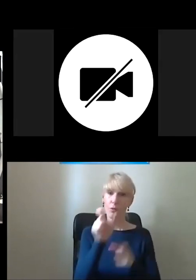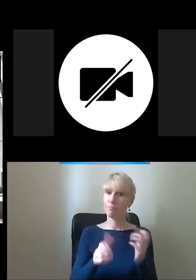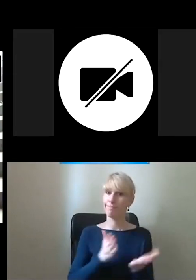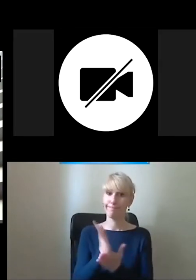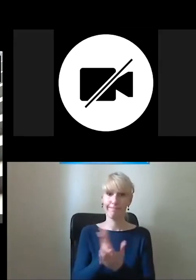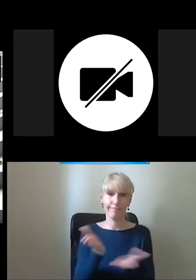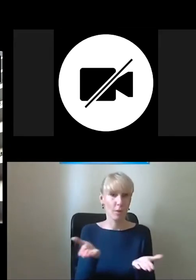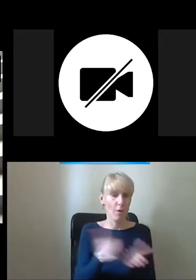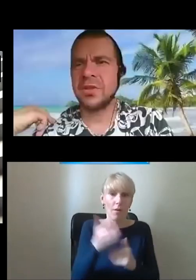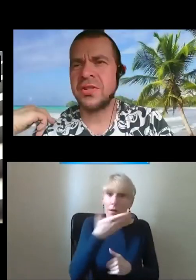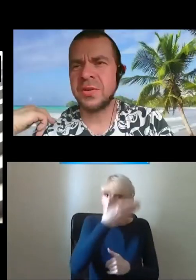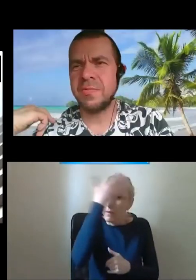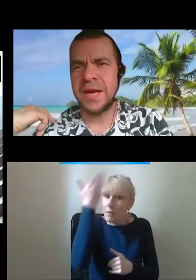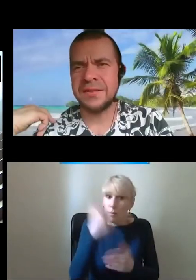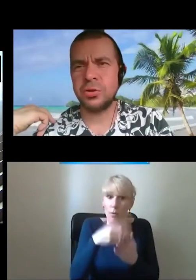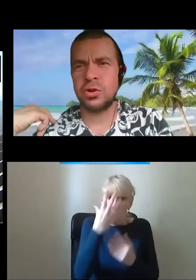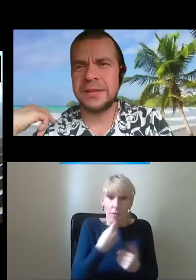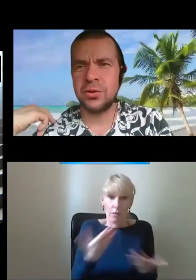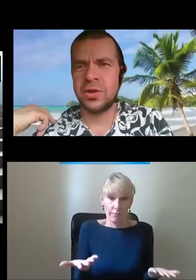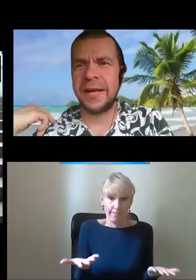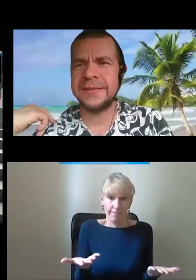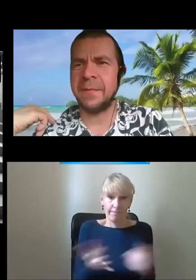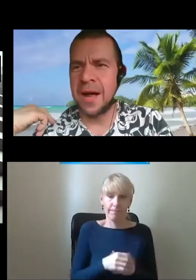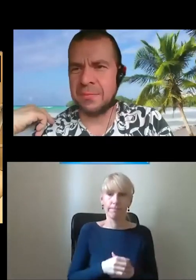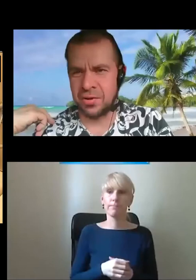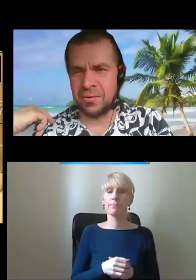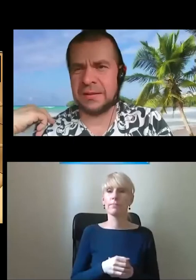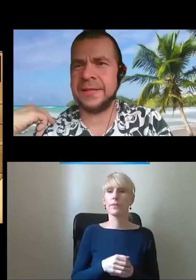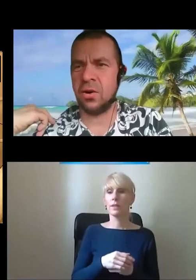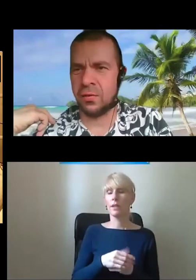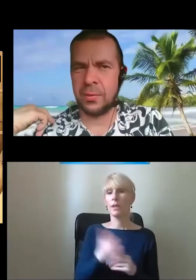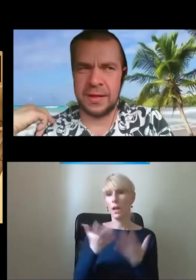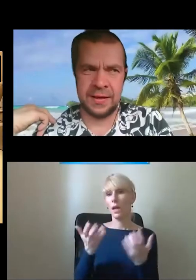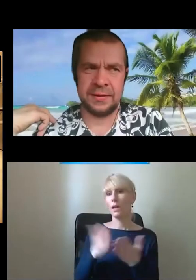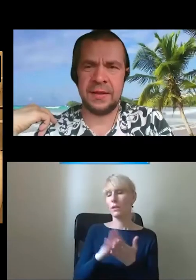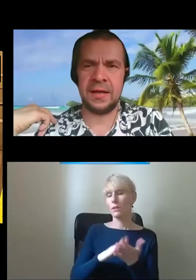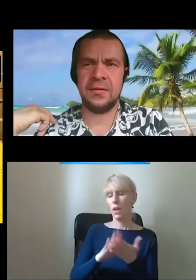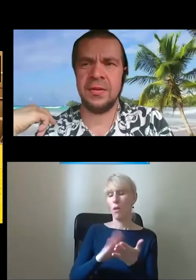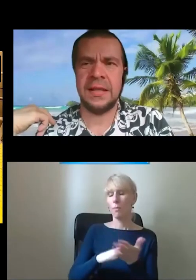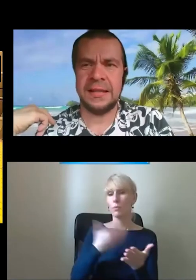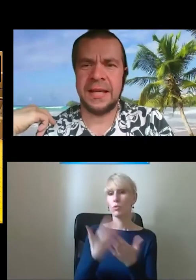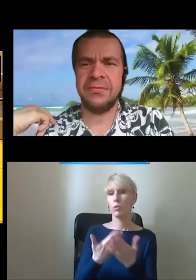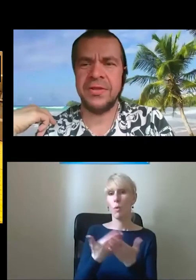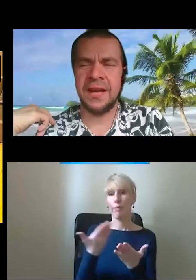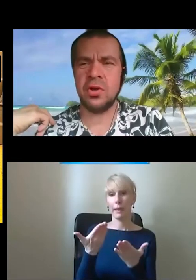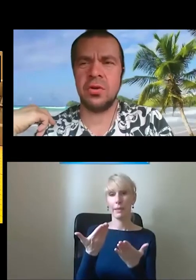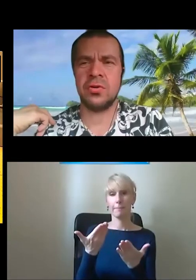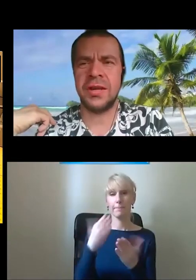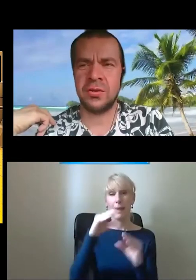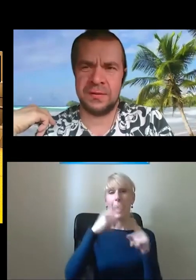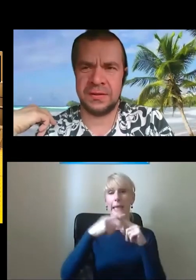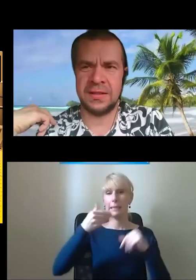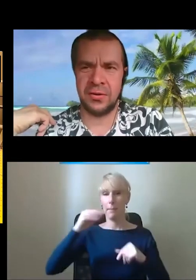to... Znaczy, żeby była jasność, to jest troszkę ekstremalny przykład, celowo pokazany, tak? Ja nie widziałem